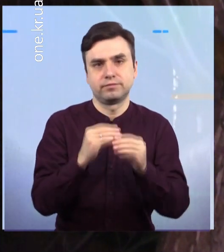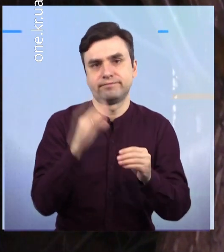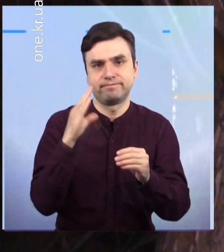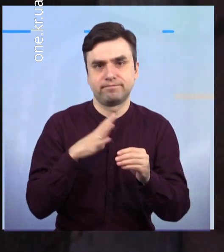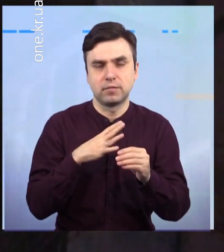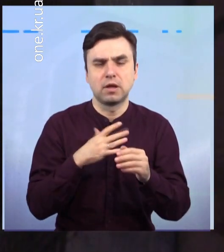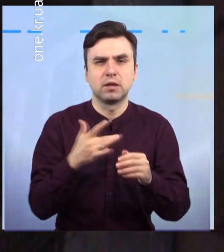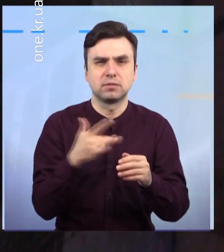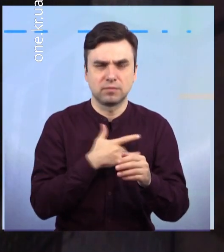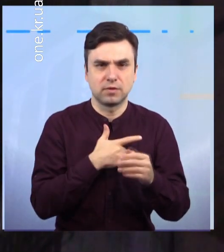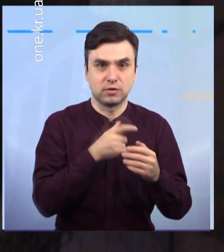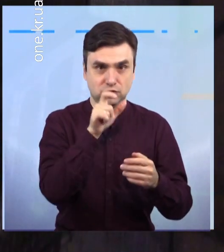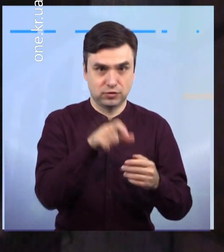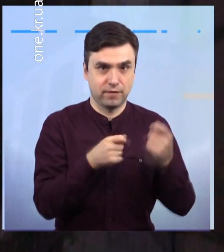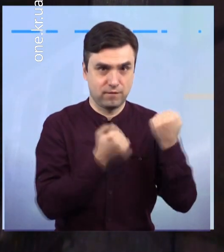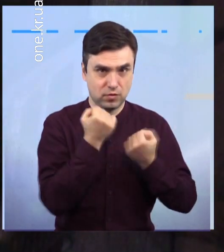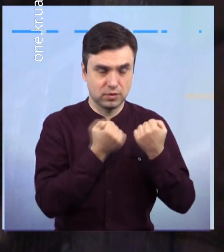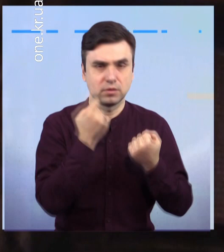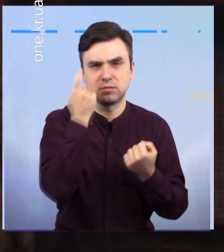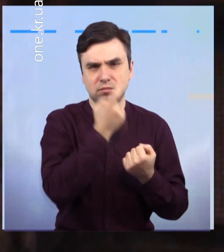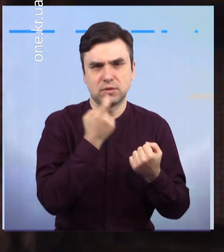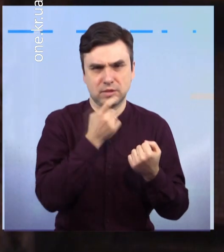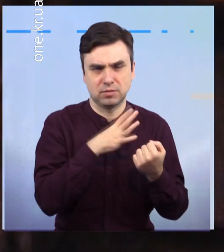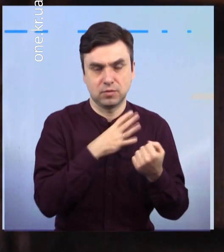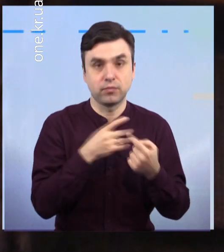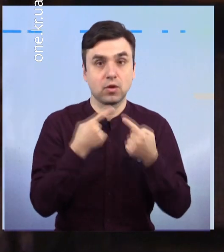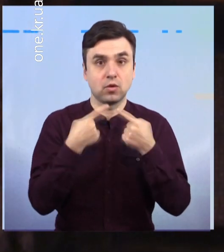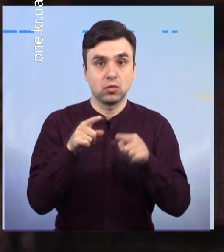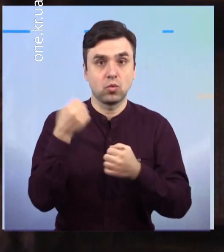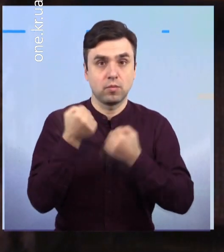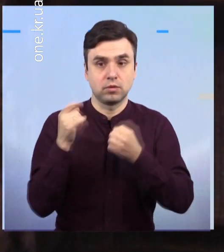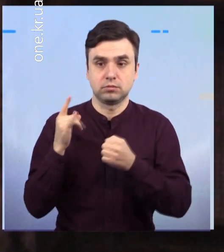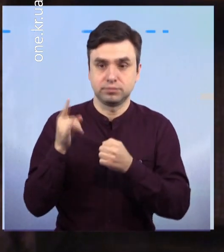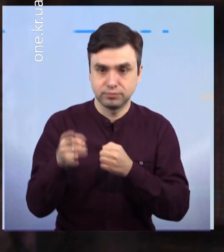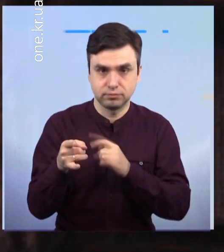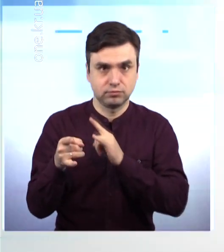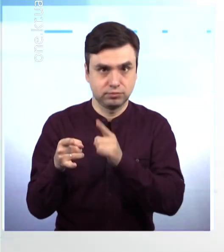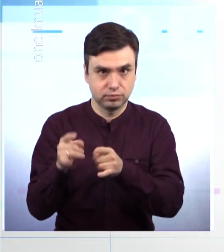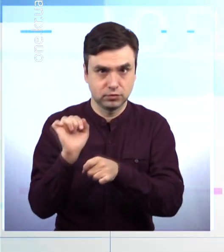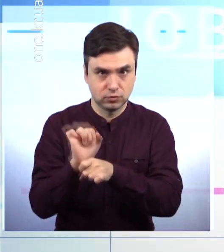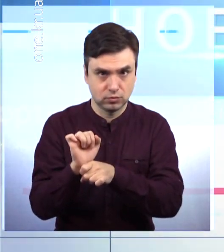травматичної зброї. У всіх обставинах події ще доведеться розбиратися правоохоронцям.